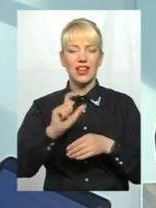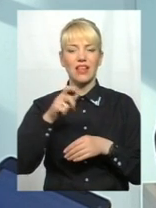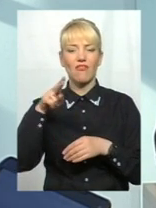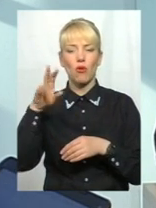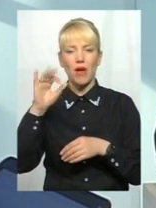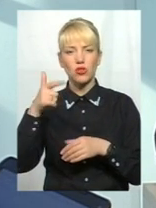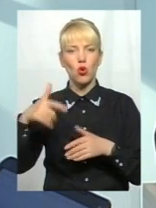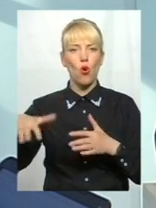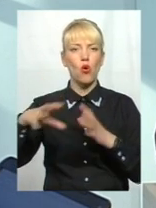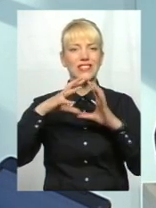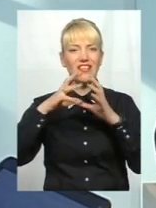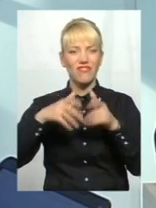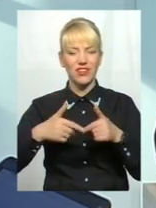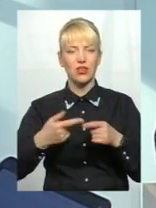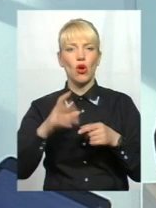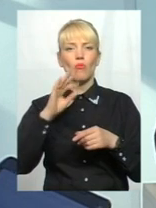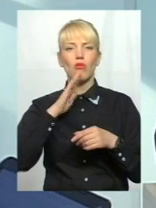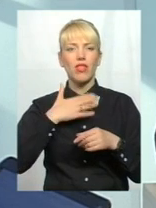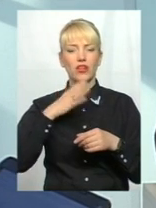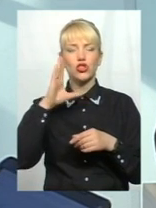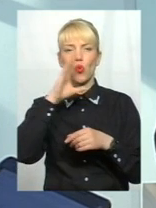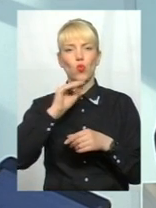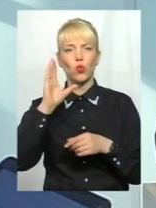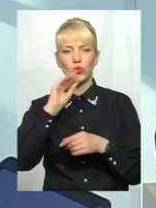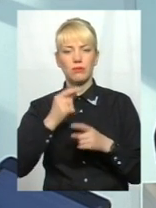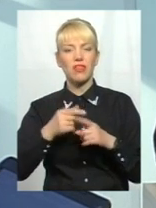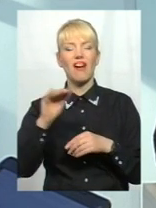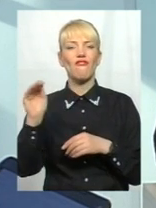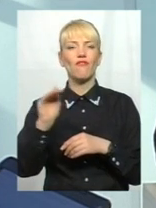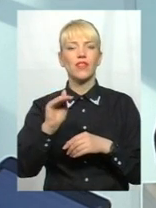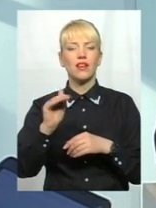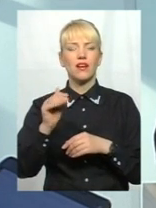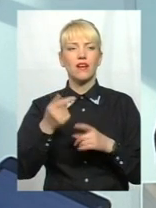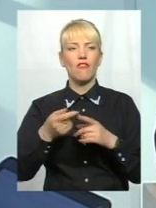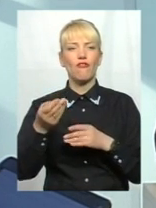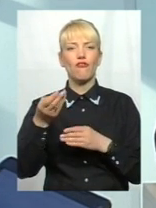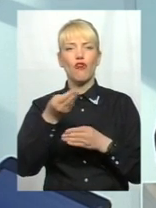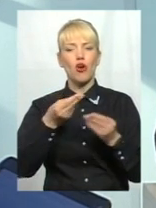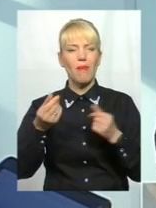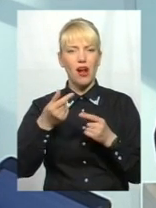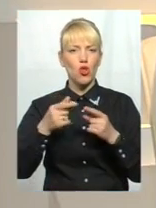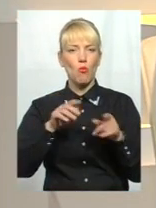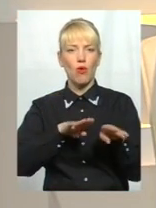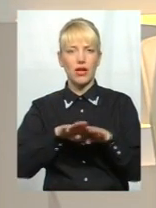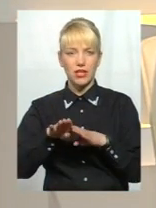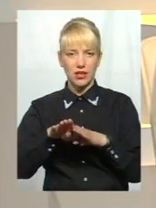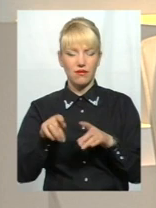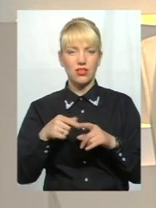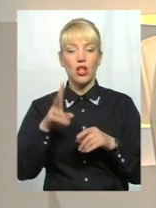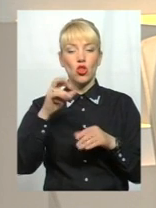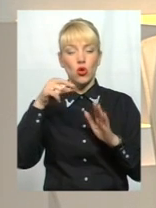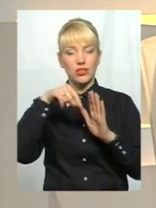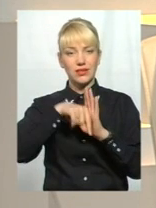успіхи невеличкі на формальному рівні, тому що формальний рівень – це закони, формальний рівень – це беззвіз, але все-таки